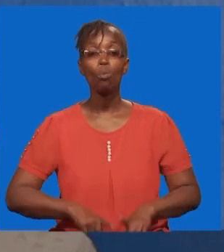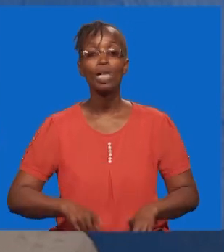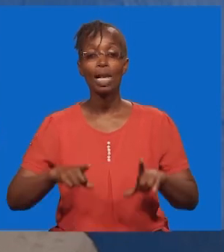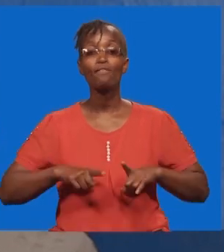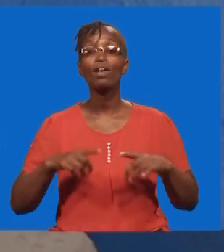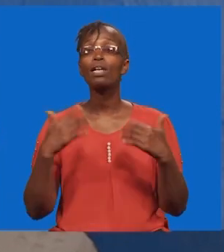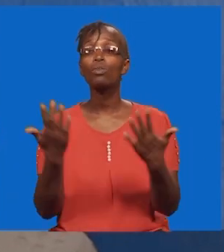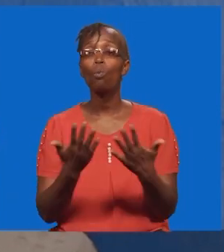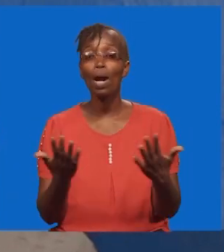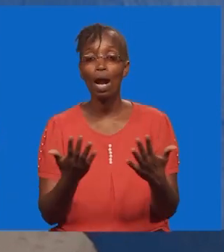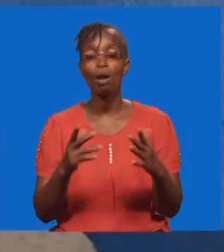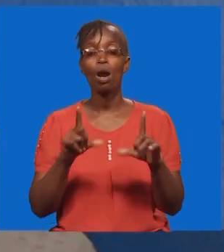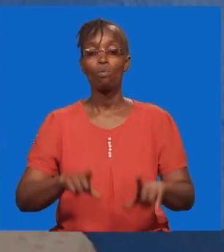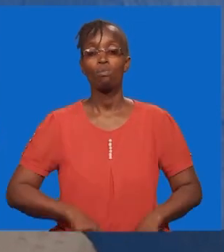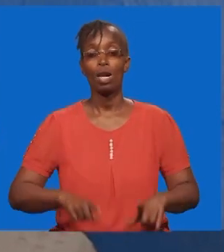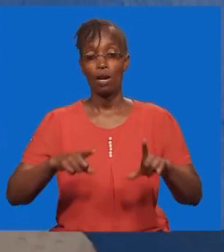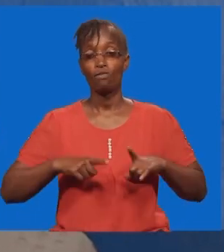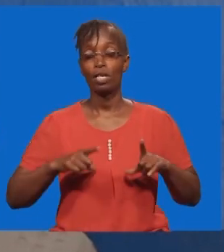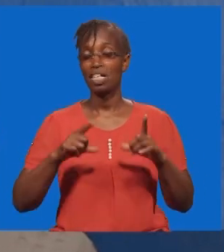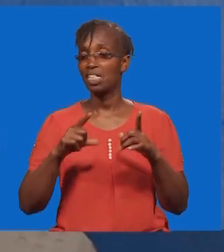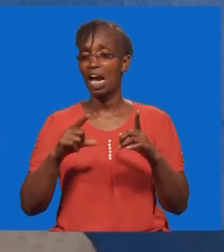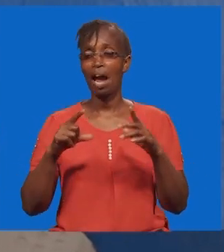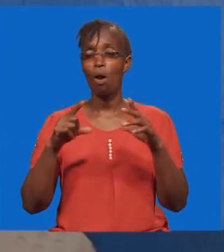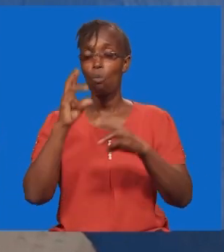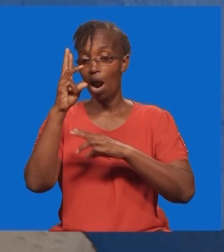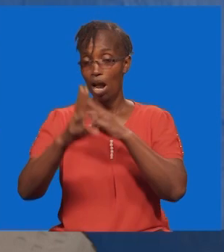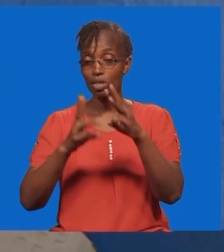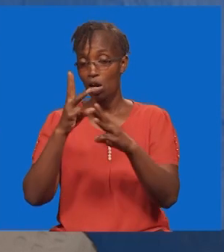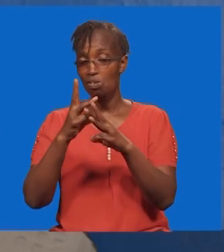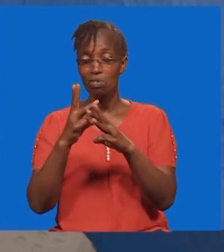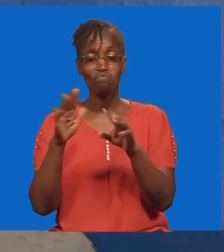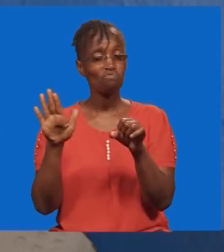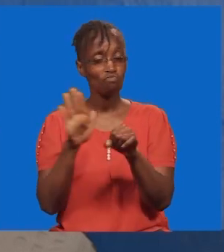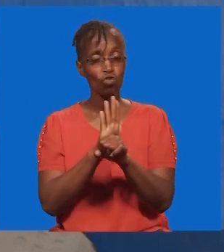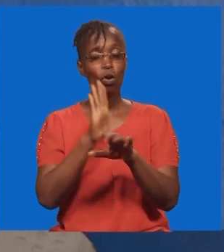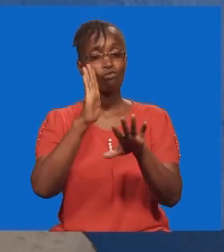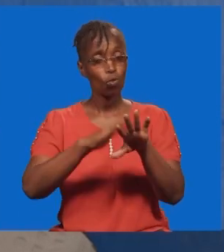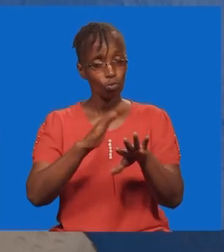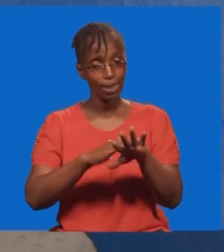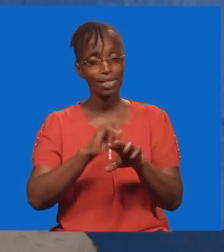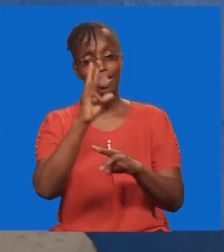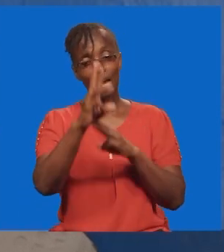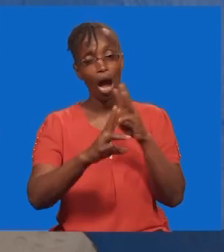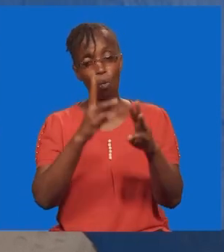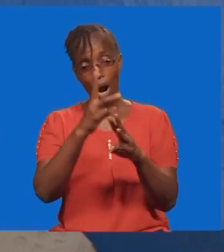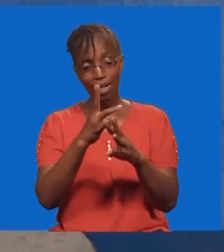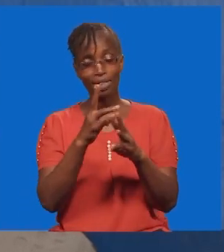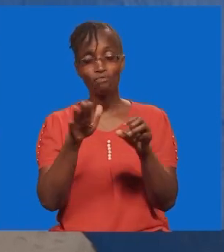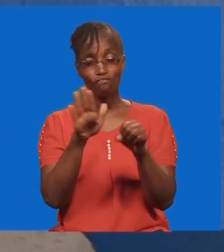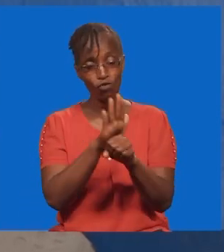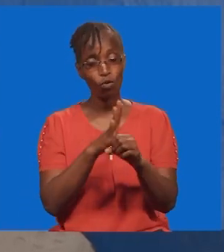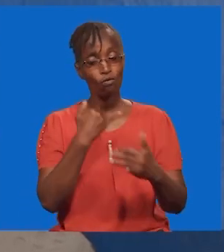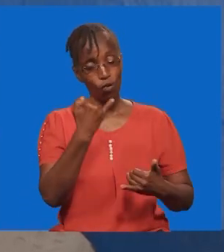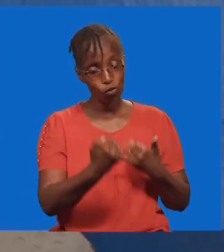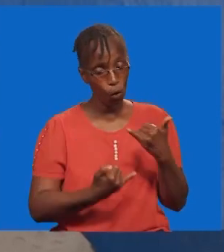tunaishi katika ulimwengu ambao ni muema sana. Ulimwengu mzuri, ulimwengu ambao